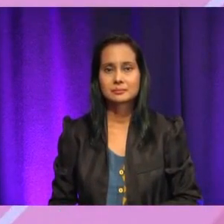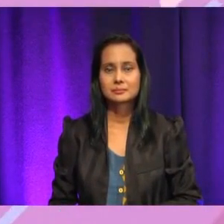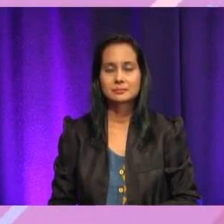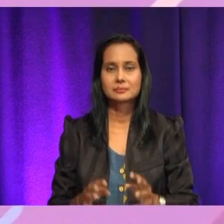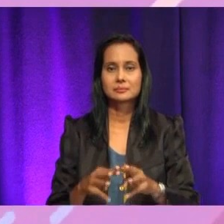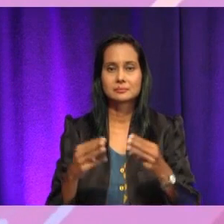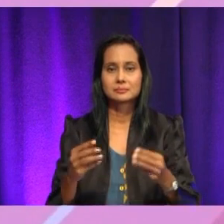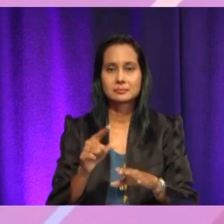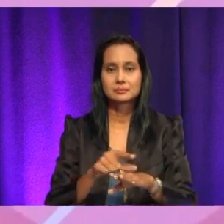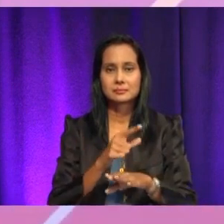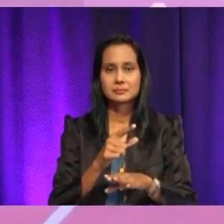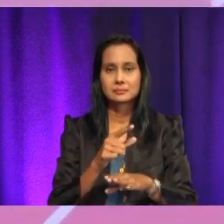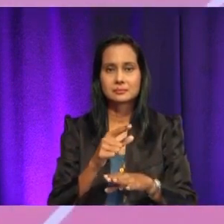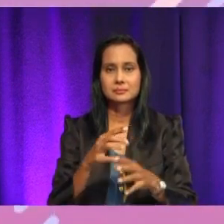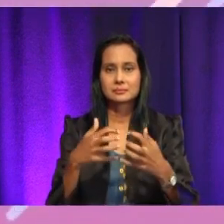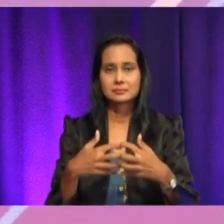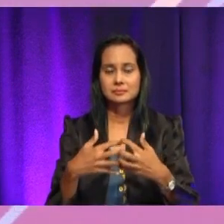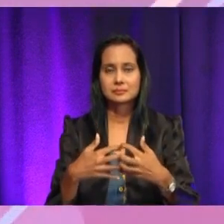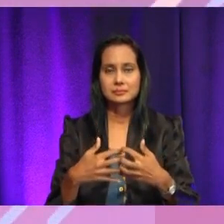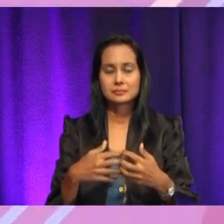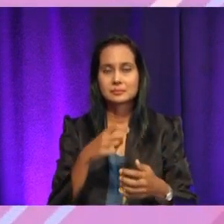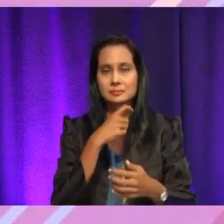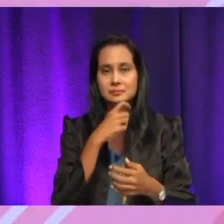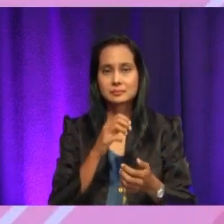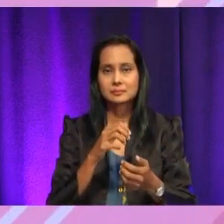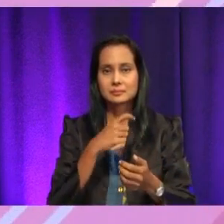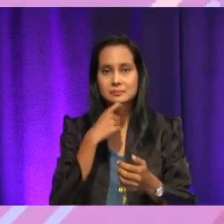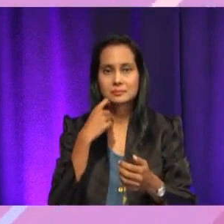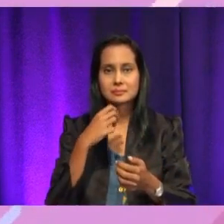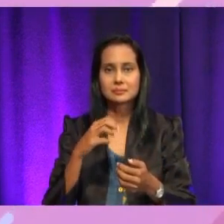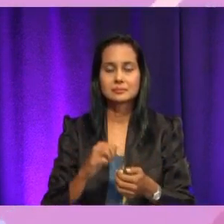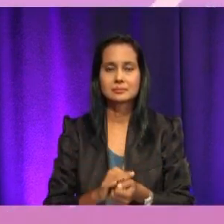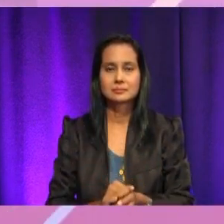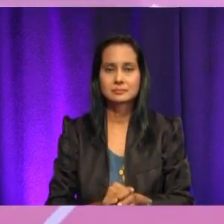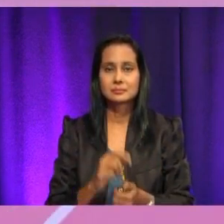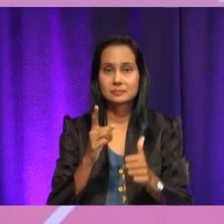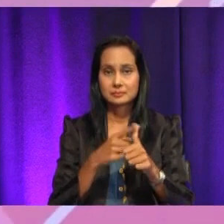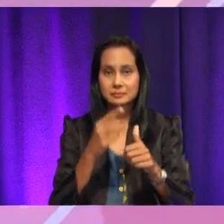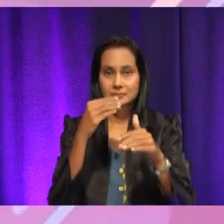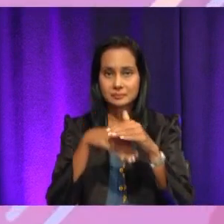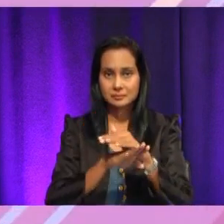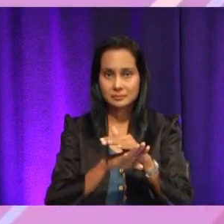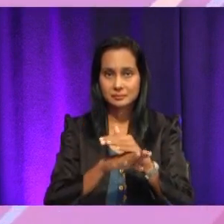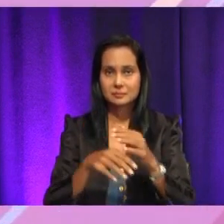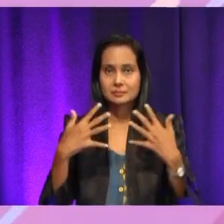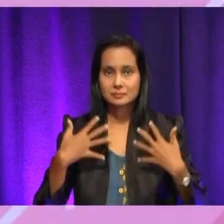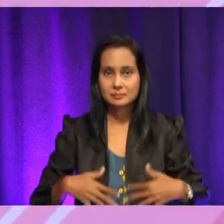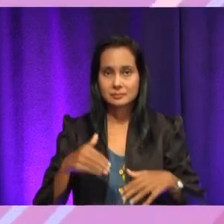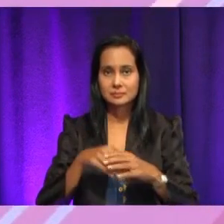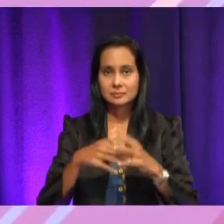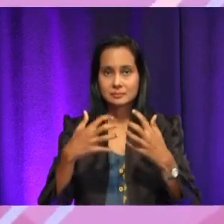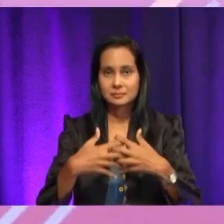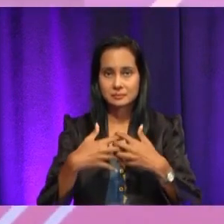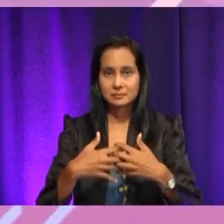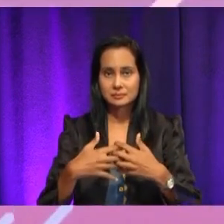Manual penggunaan mesin pengering pakaian. Pertama, masukkan pakaian ke dalam mesin pengering. Kedua,